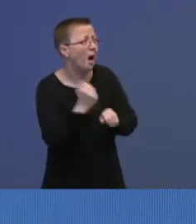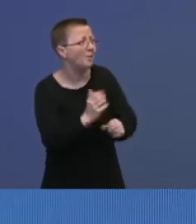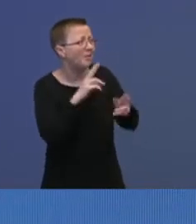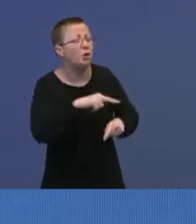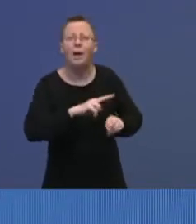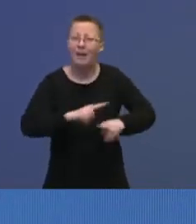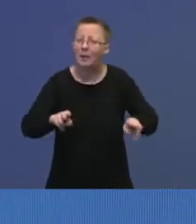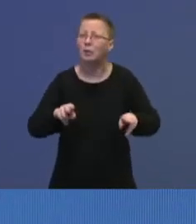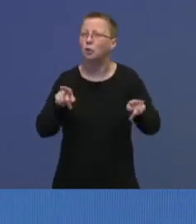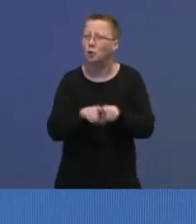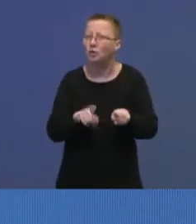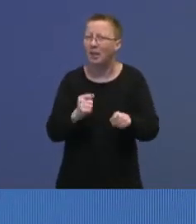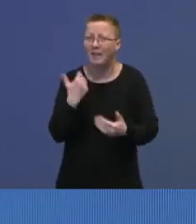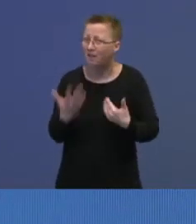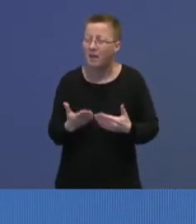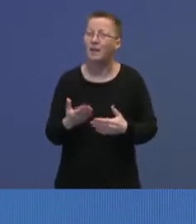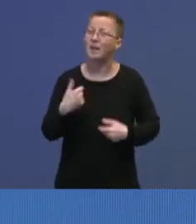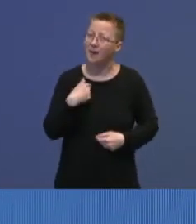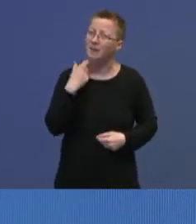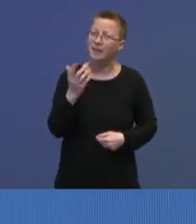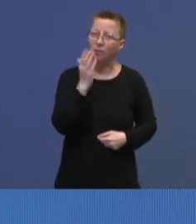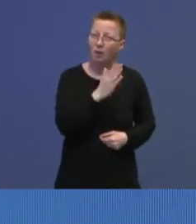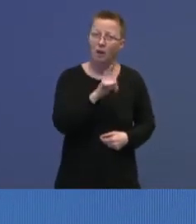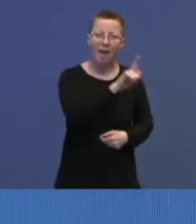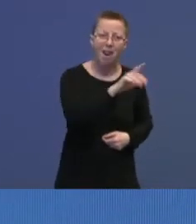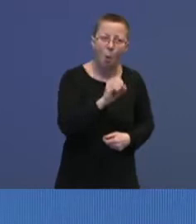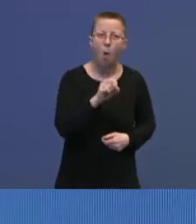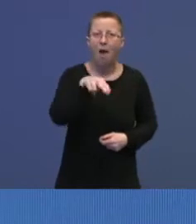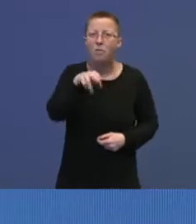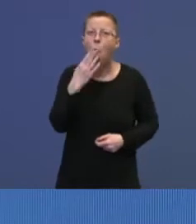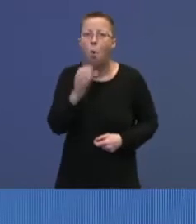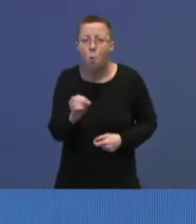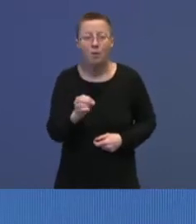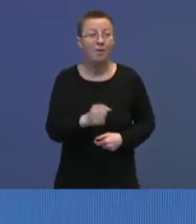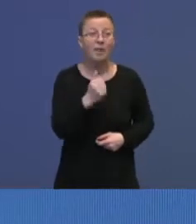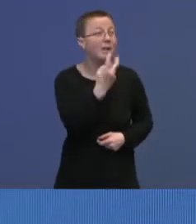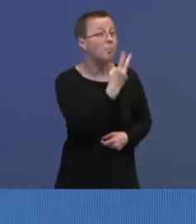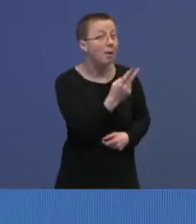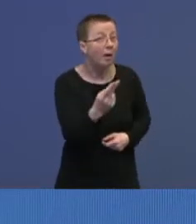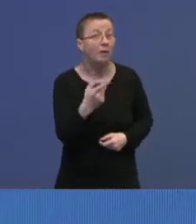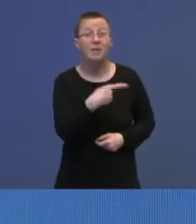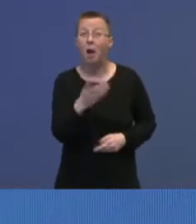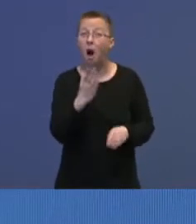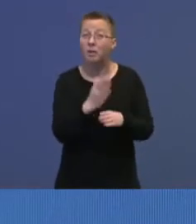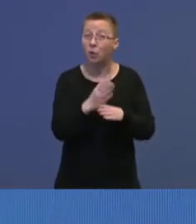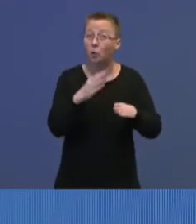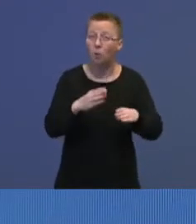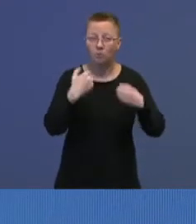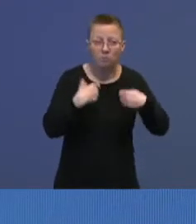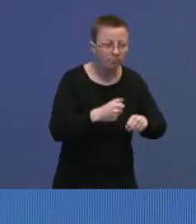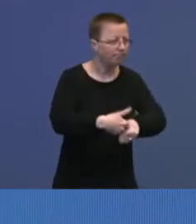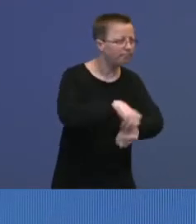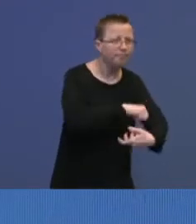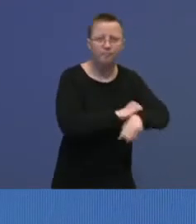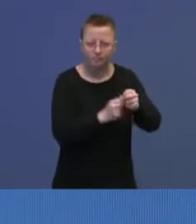ikke veien inn til at dette skal fungere godt. Jeg takker LO og NHO, viktige parter, som allerede nå tar tak